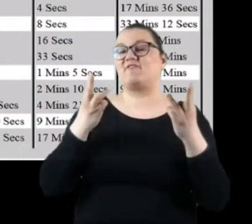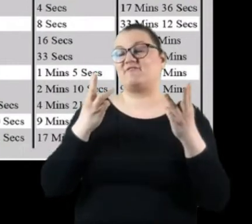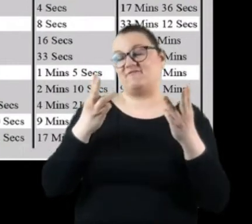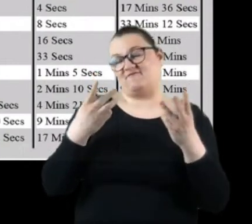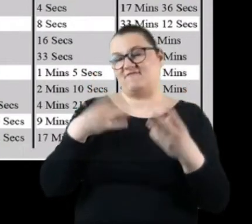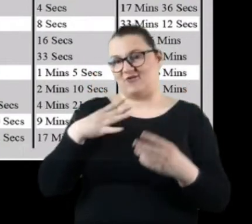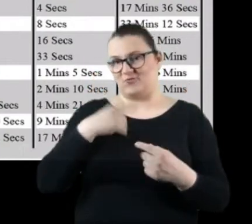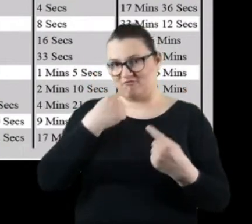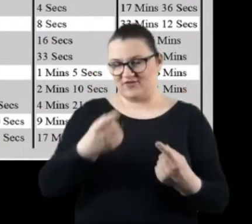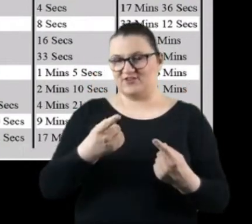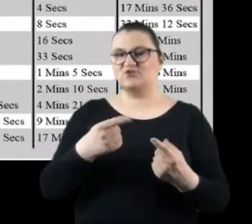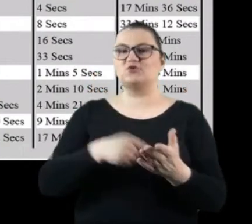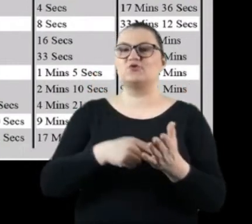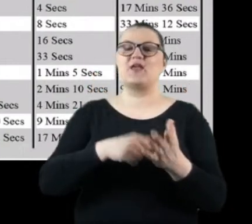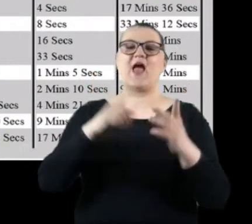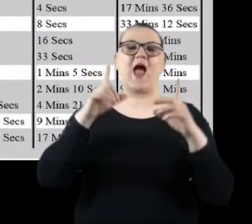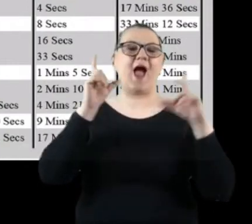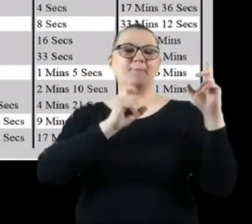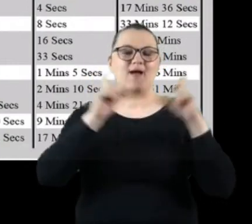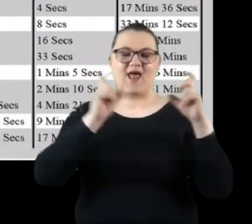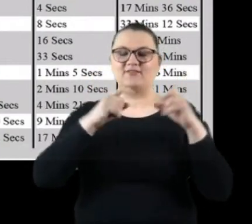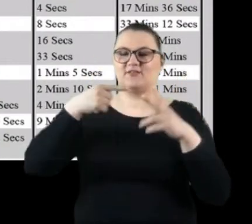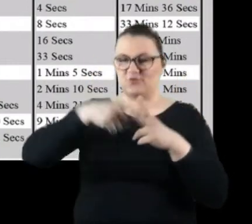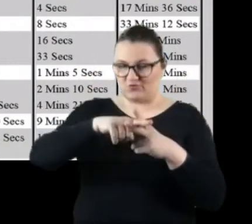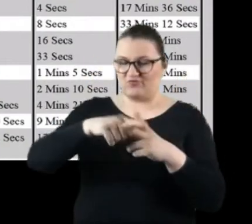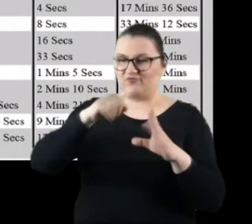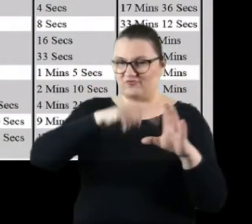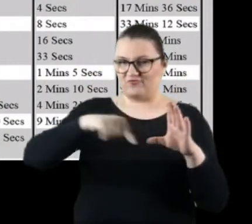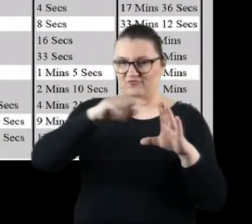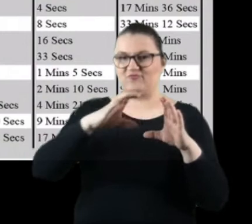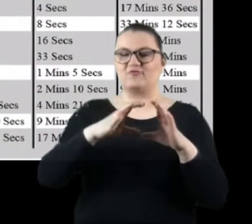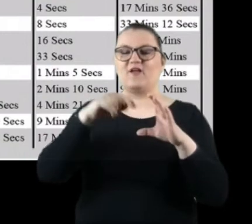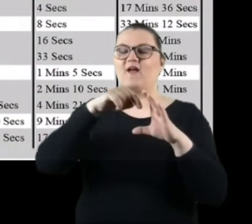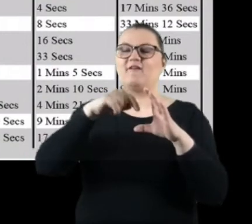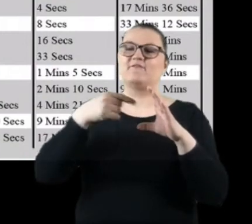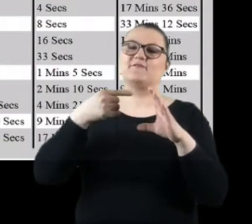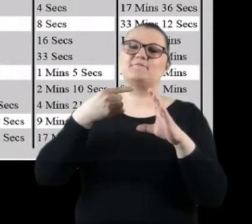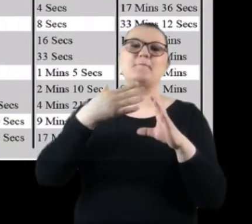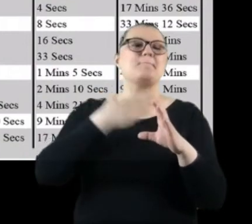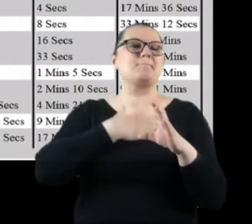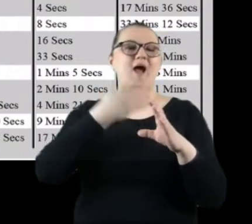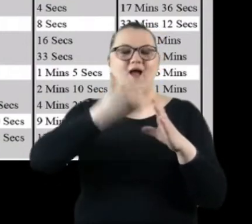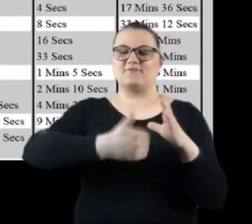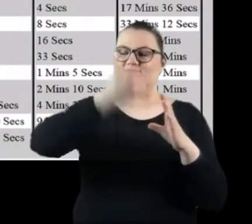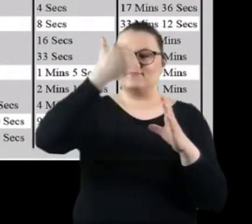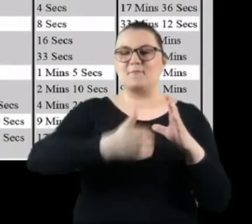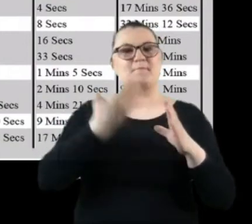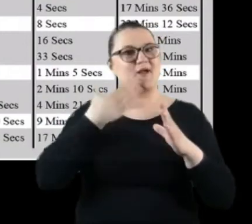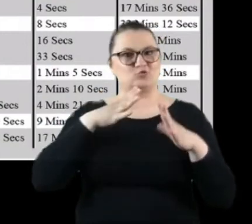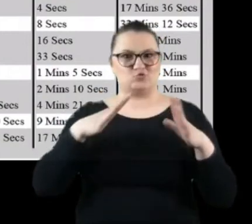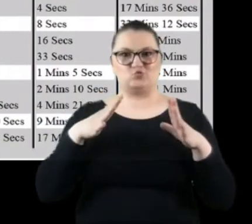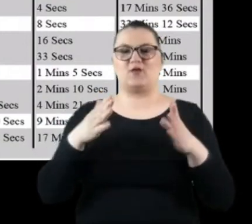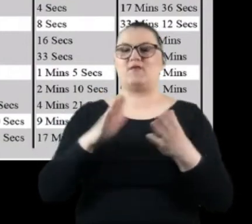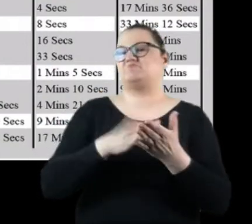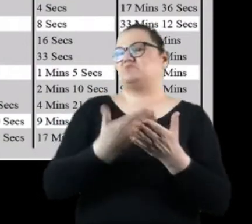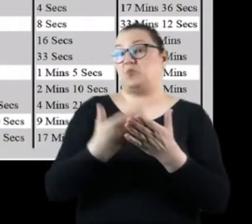to, że aparaty otworkowe, zazwyczaj te przesłony mają bardzo duże. Jest to na przykład, tak